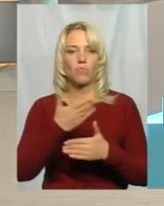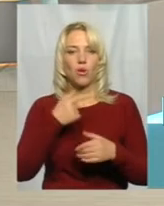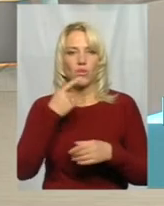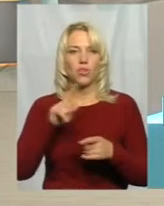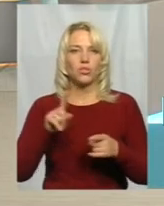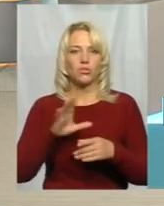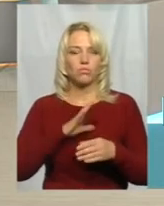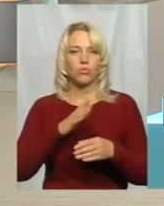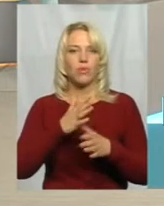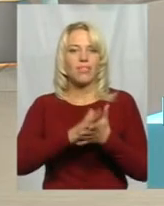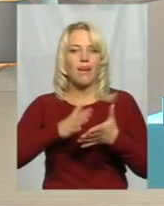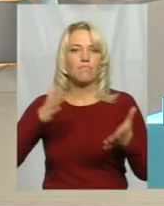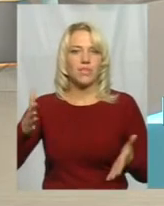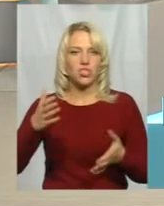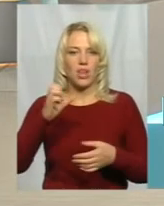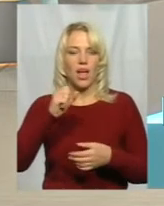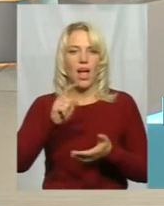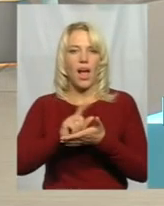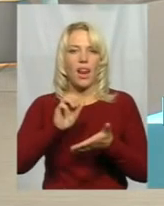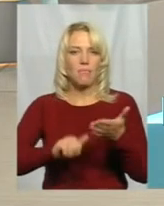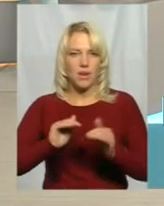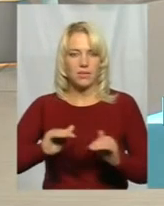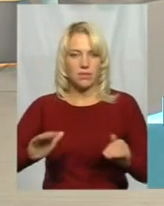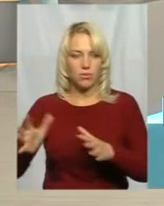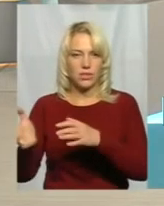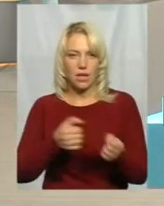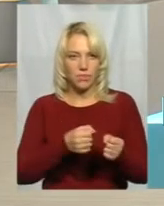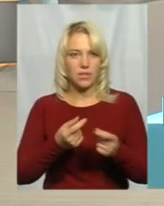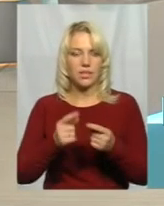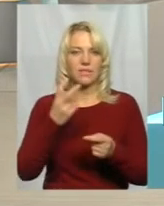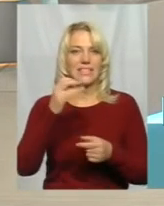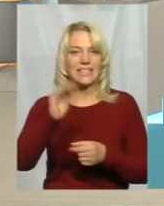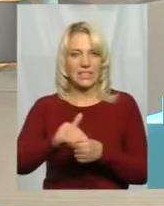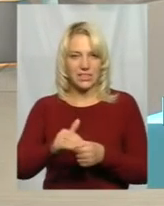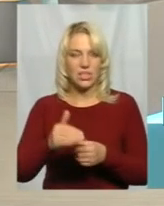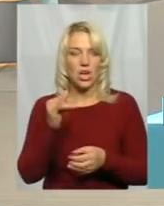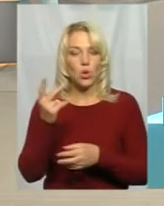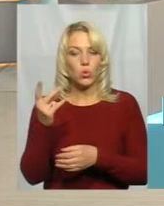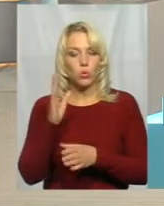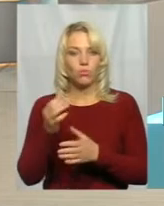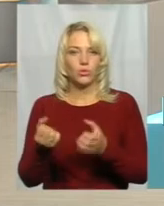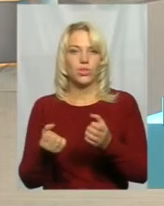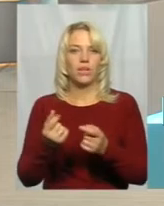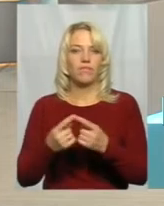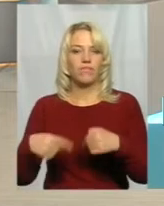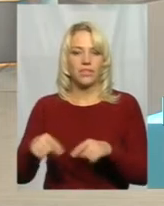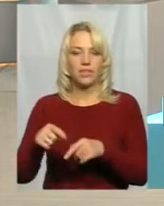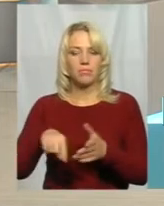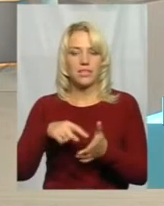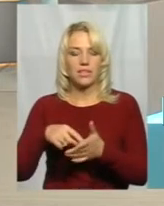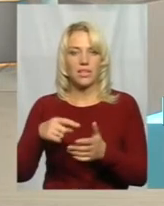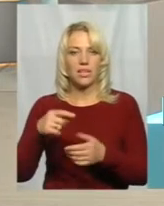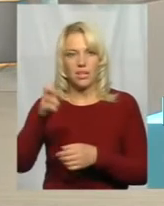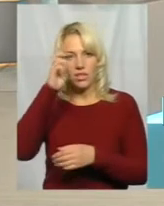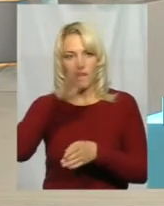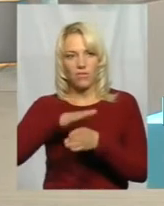стягнута найбільша сума аліментів, 200 тисяч гривень. І другий автомобіль буде вручено другому міському відділу державної виконавчої